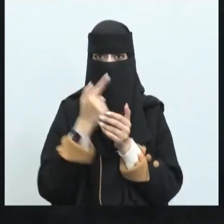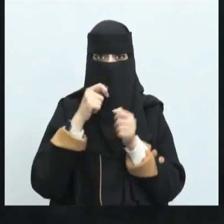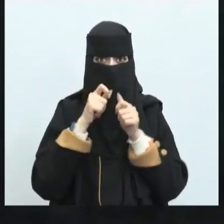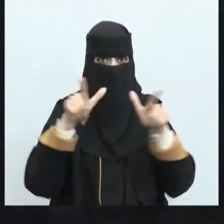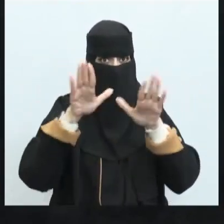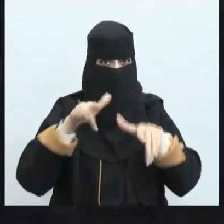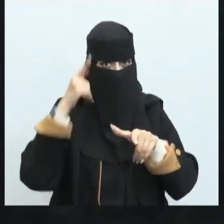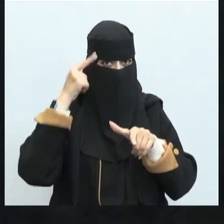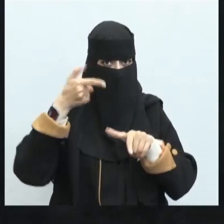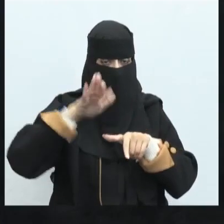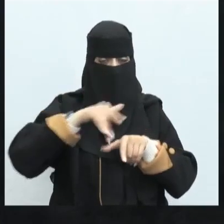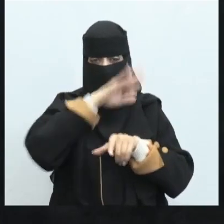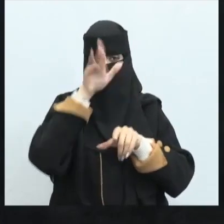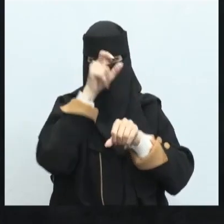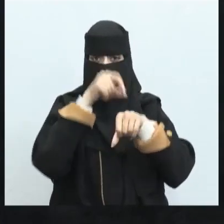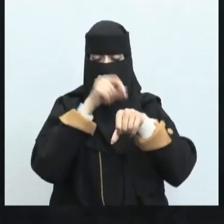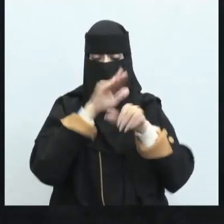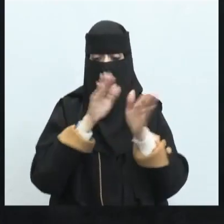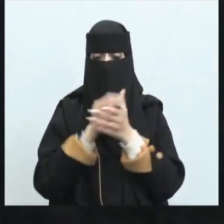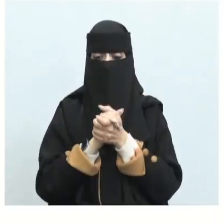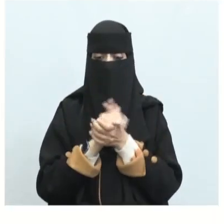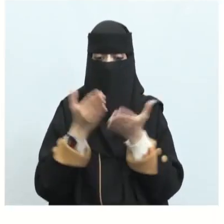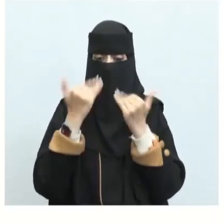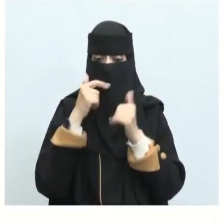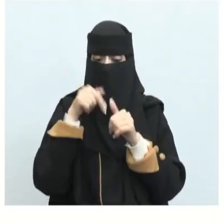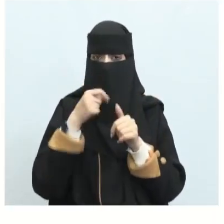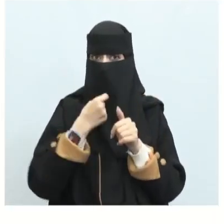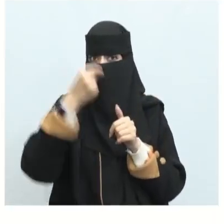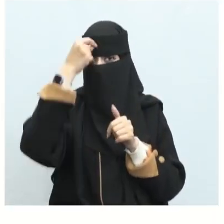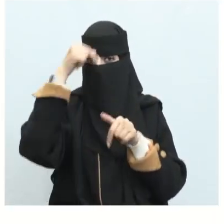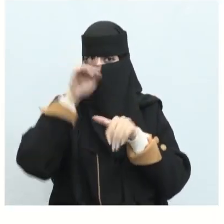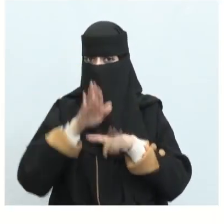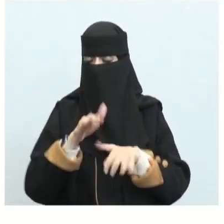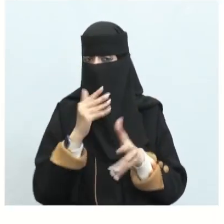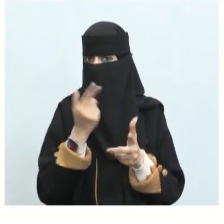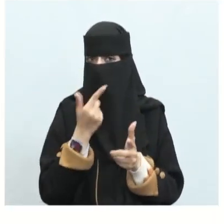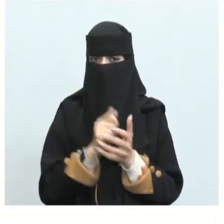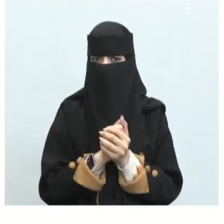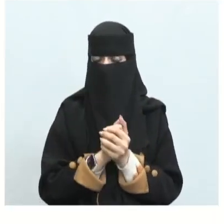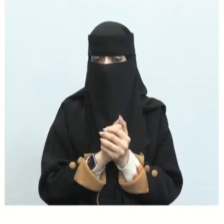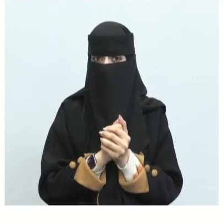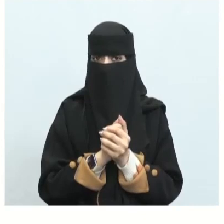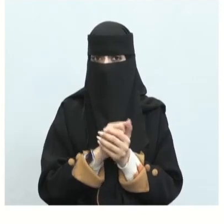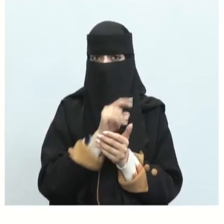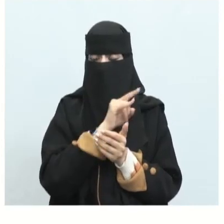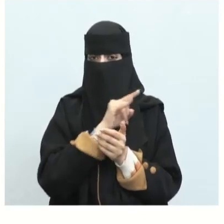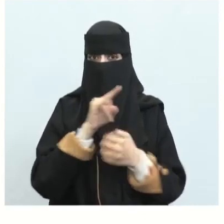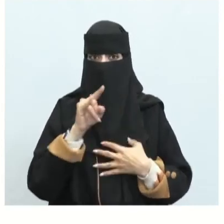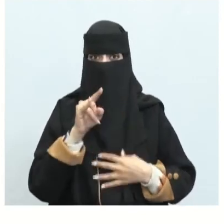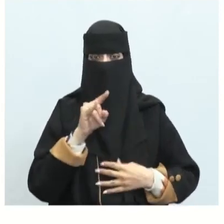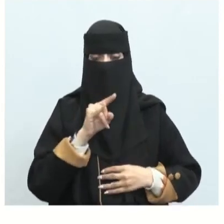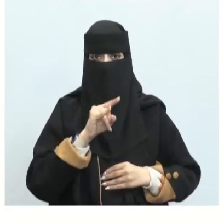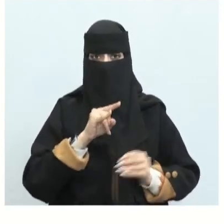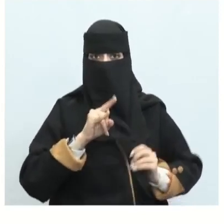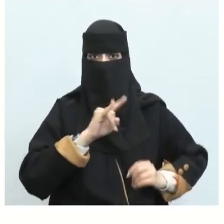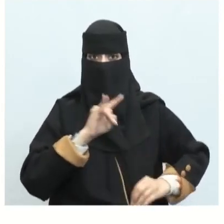ويدري على رجاحة عقله كأنه علم في رأسه نار ثم أيضا من صفاته أنه لا يعني يختلي أو لا يعني